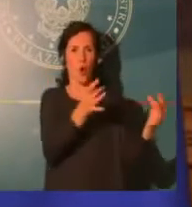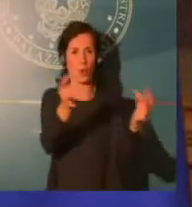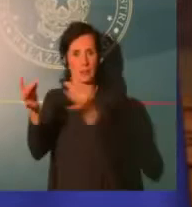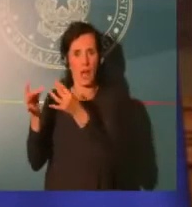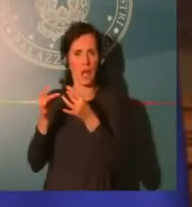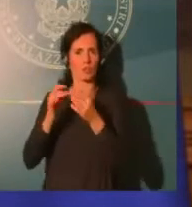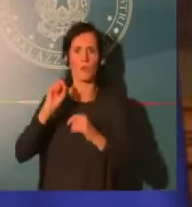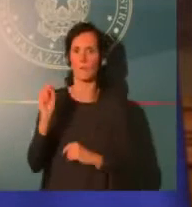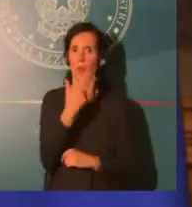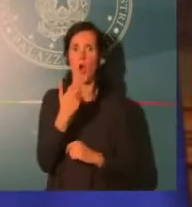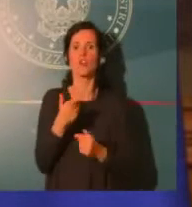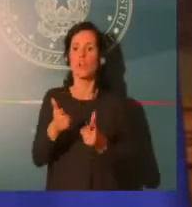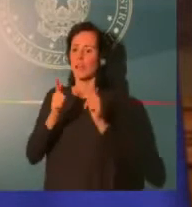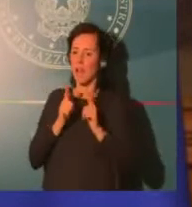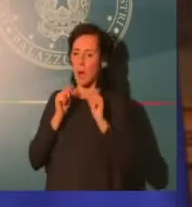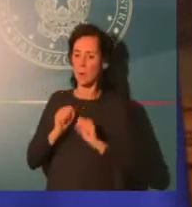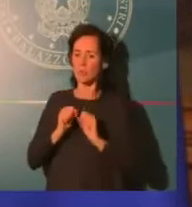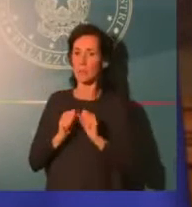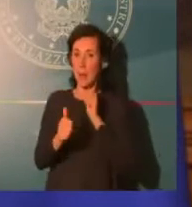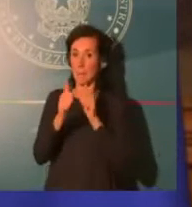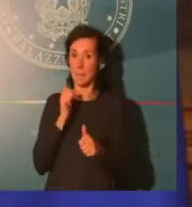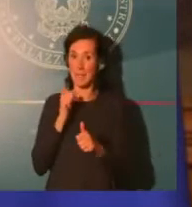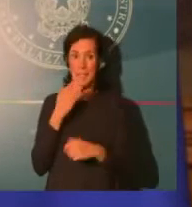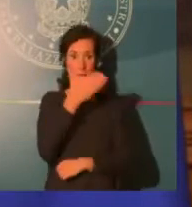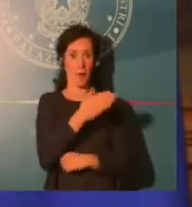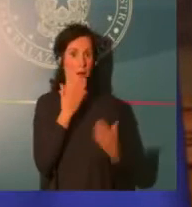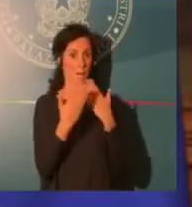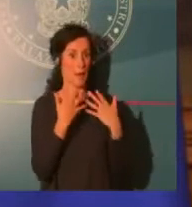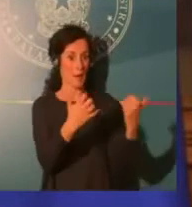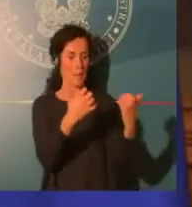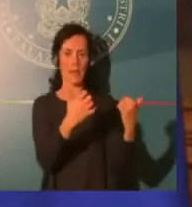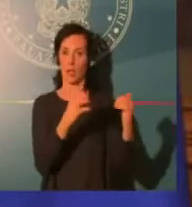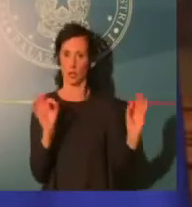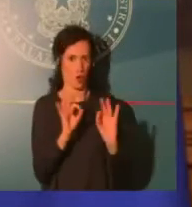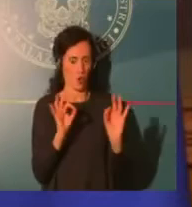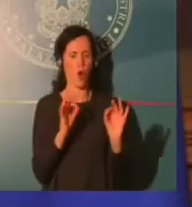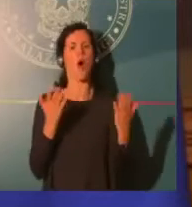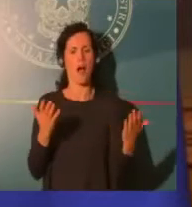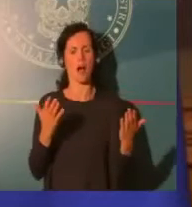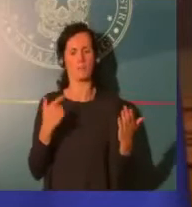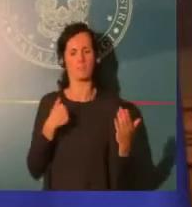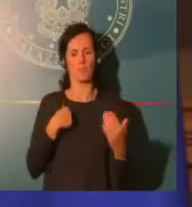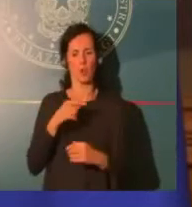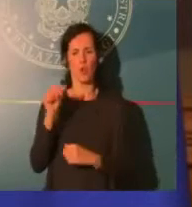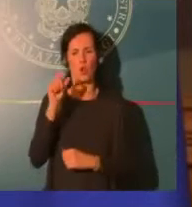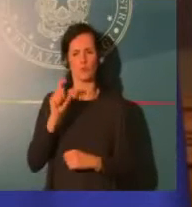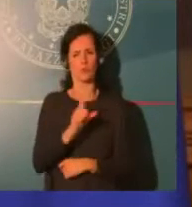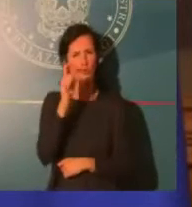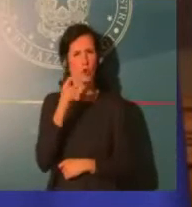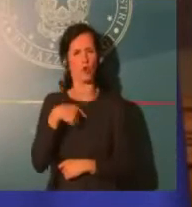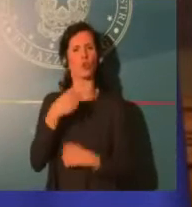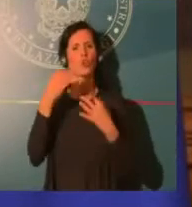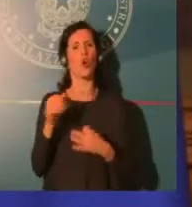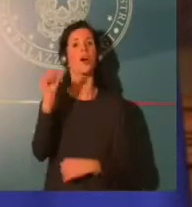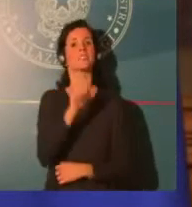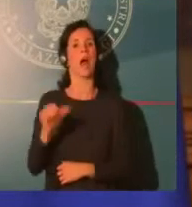giornata di sabato, che è stata una giornata effettivamente di intensa attività lavorativa, dalle sei e mezza del mattino all